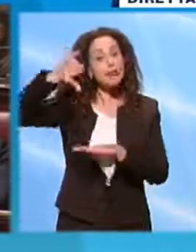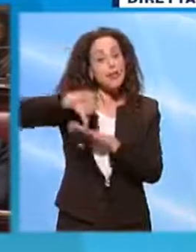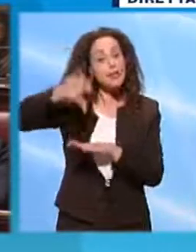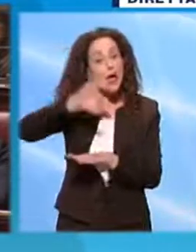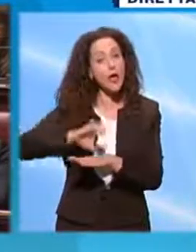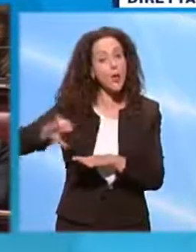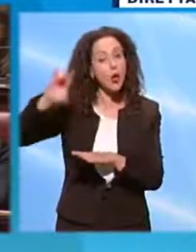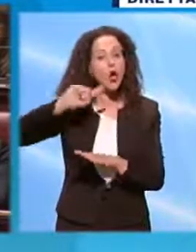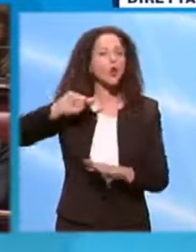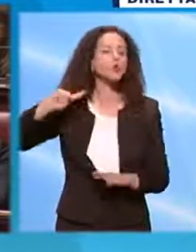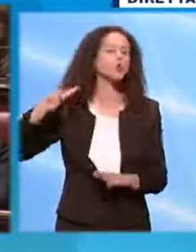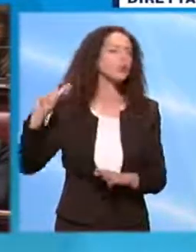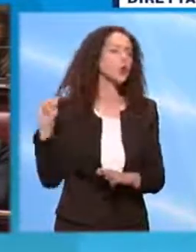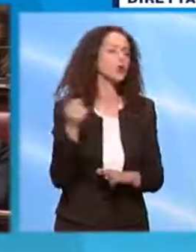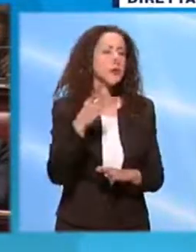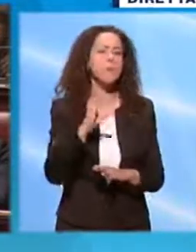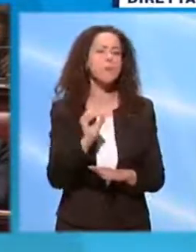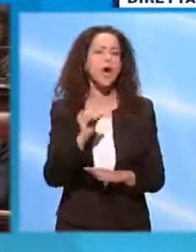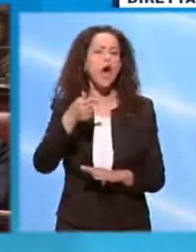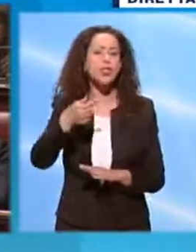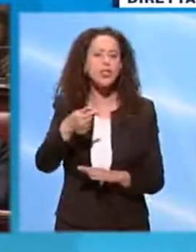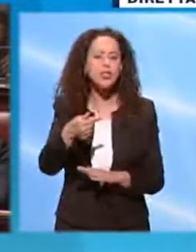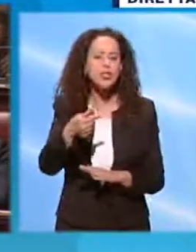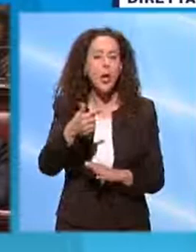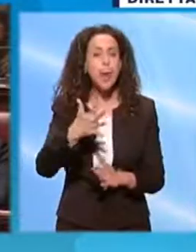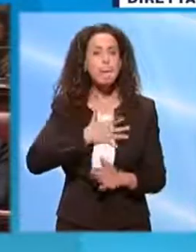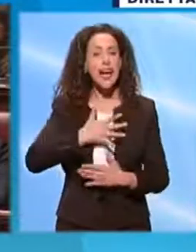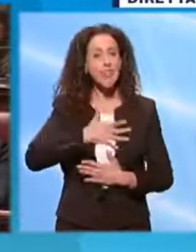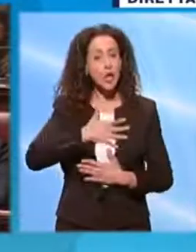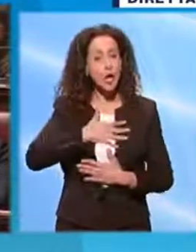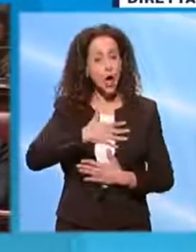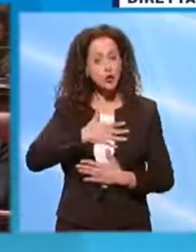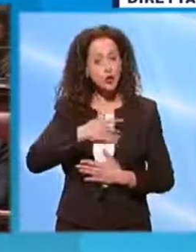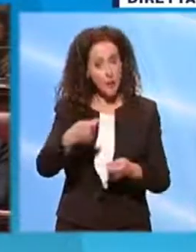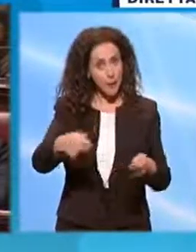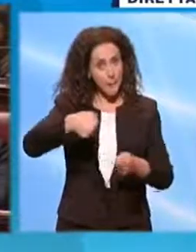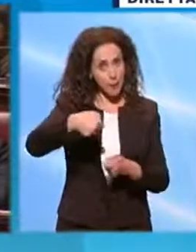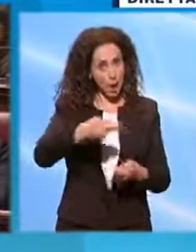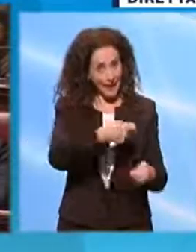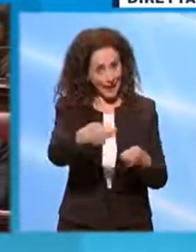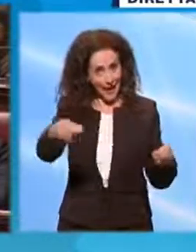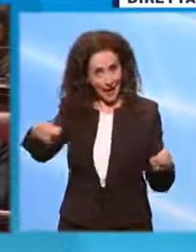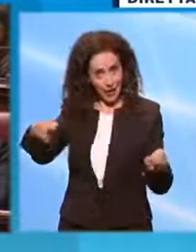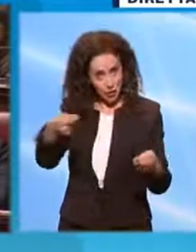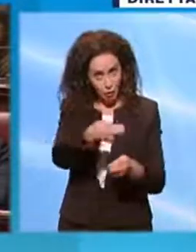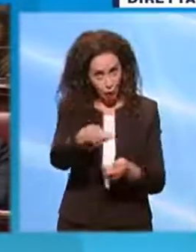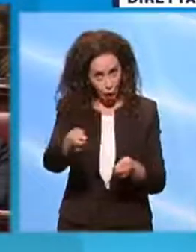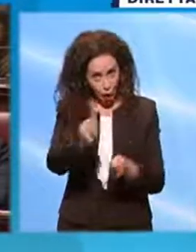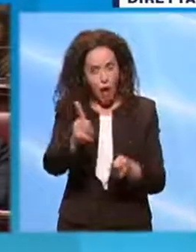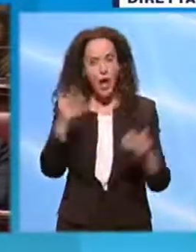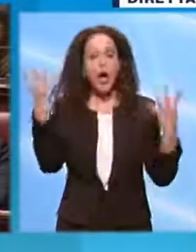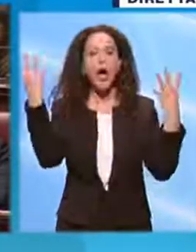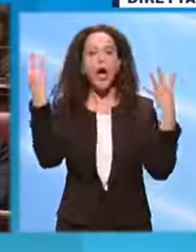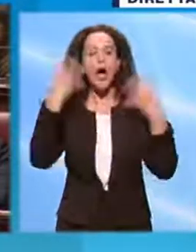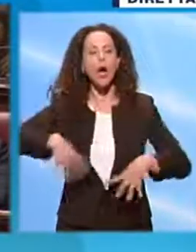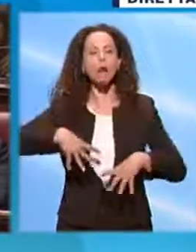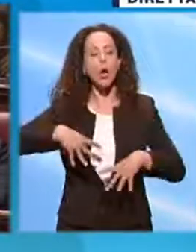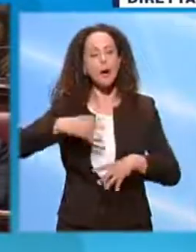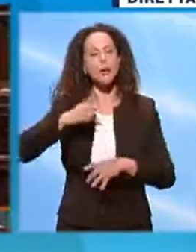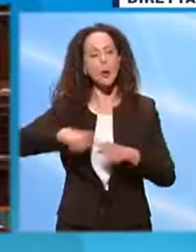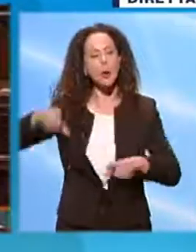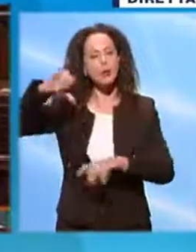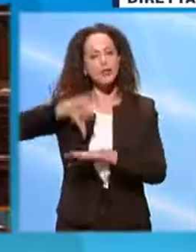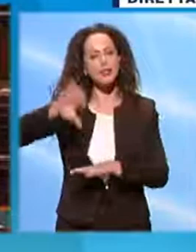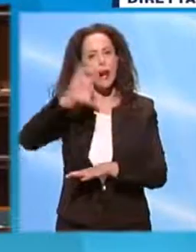di Stato, tutti i bot patriottici che non vengono piazzati sul mercato, vengano automaticamente comprati dalla Banca Centrale